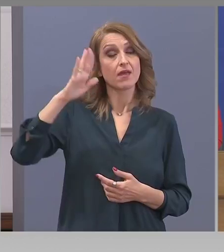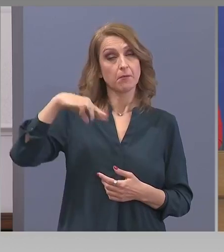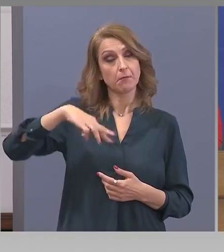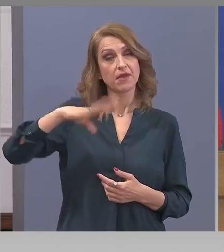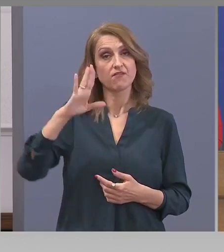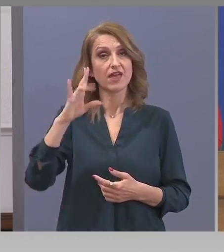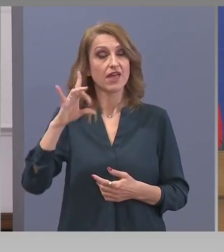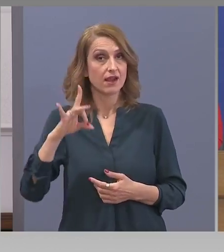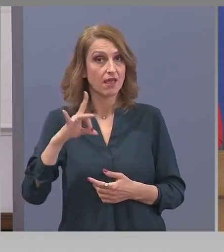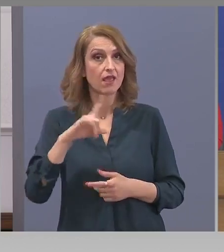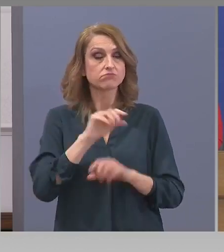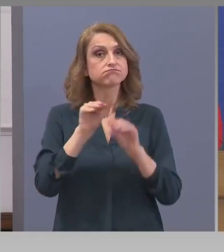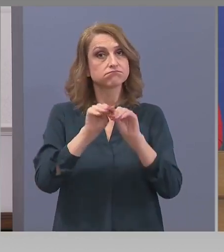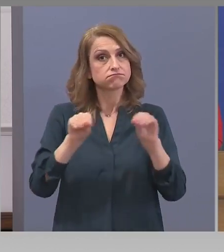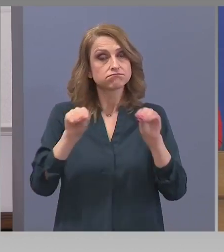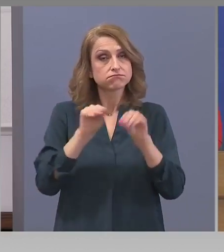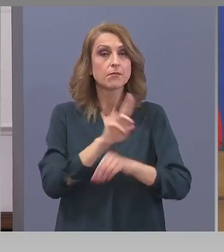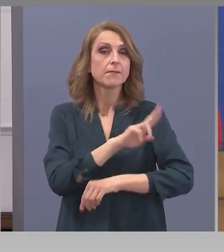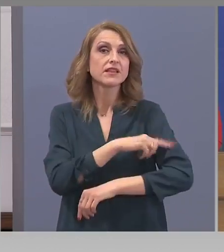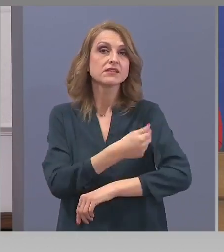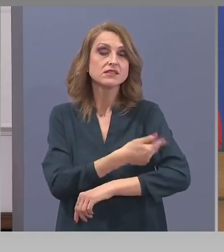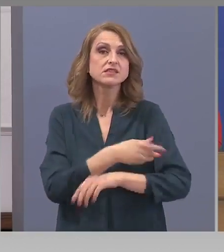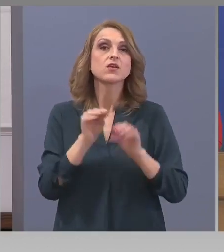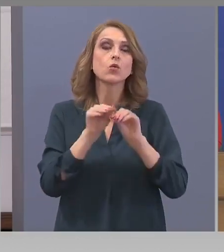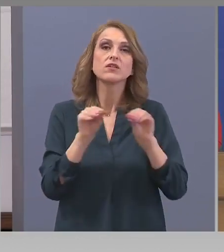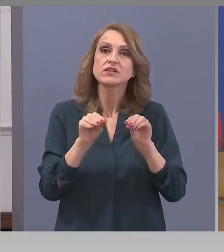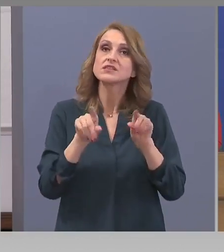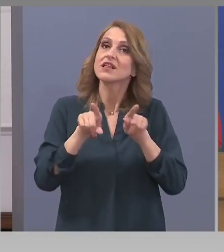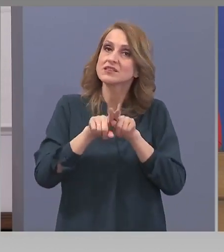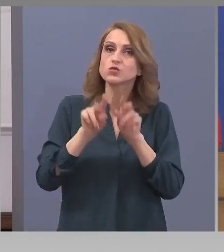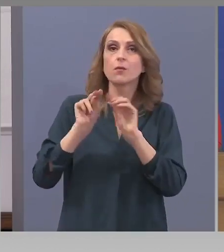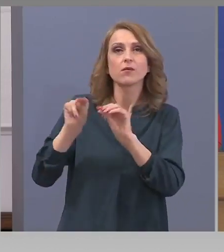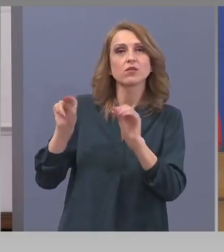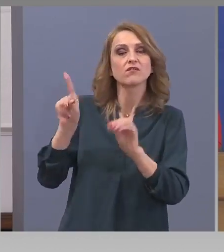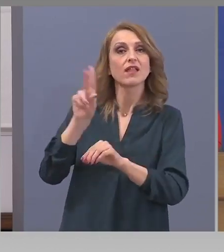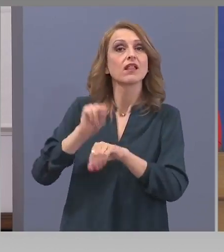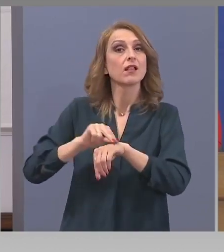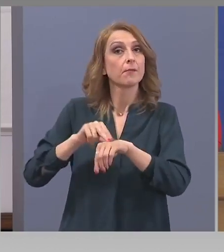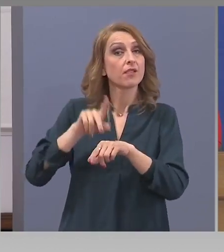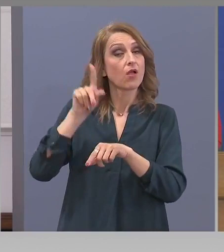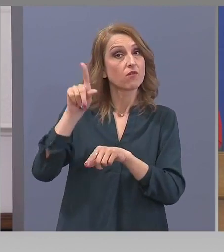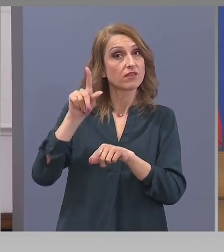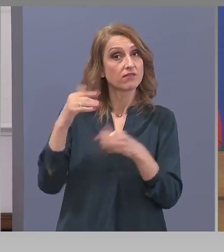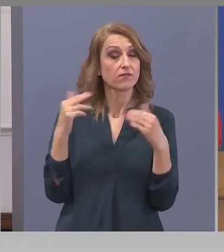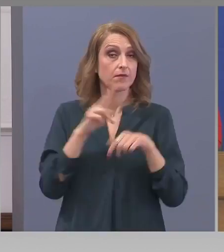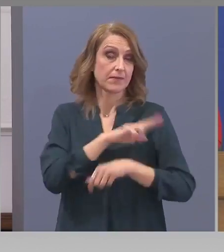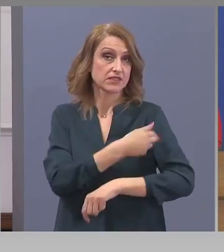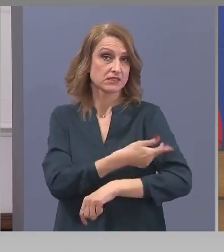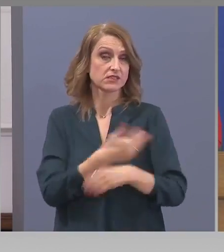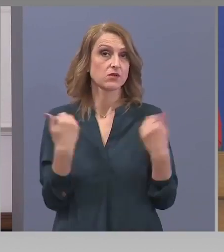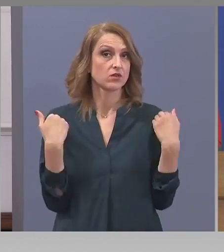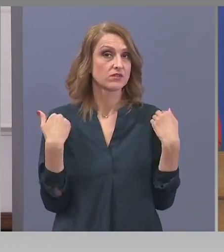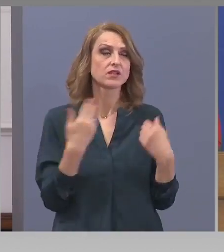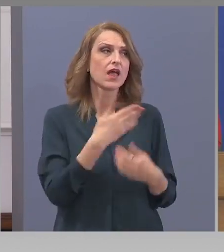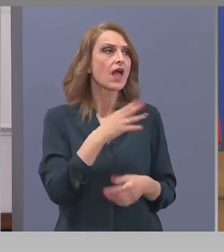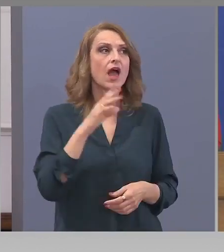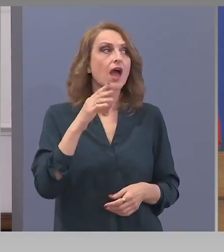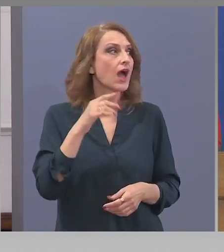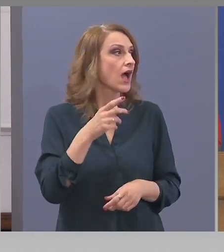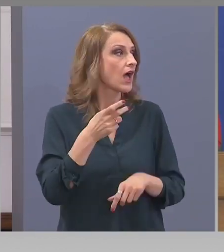дистанционно обучение при Медицинския университет Пловдив. Константин Вълков Константин Вълков